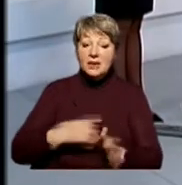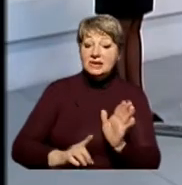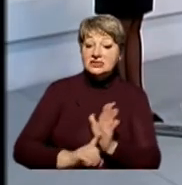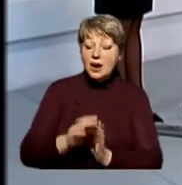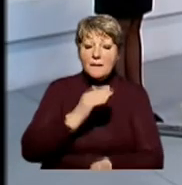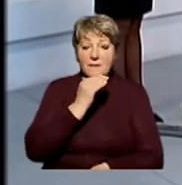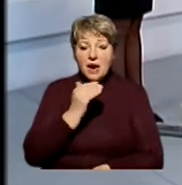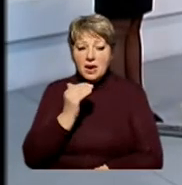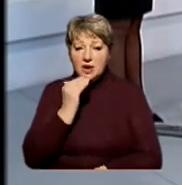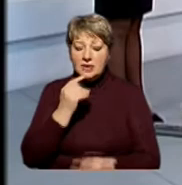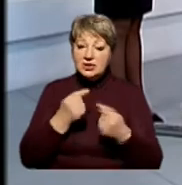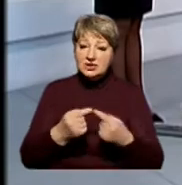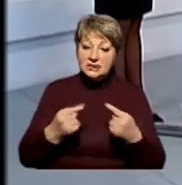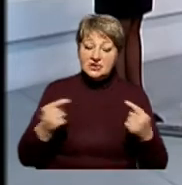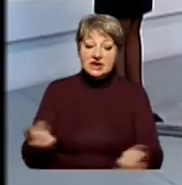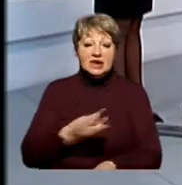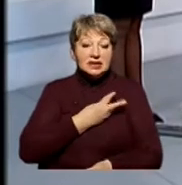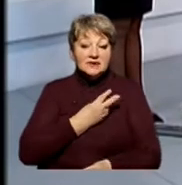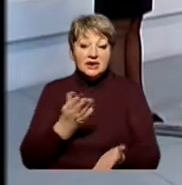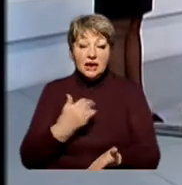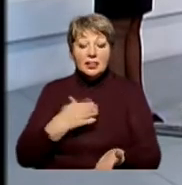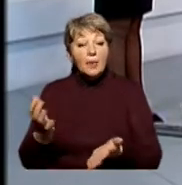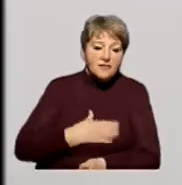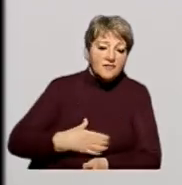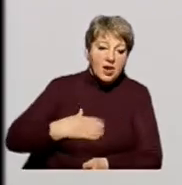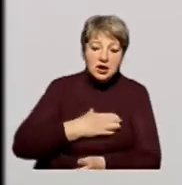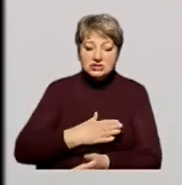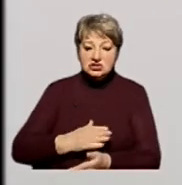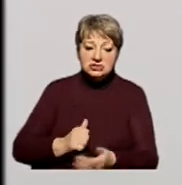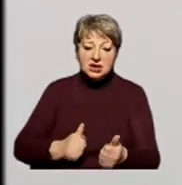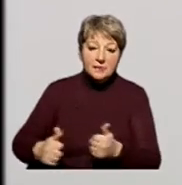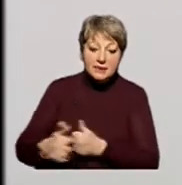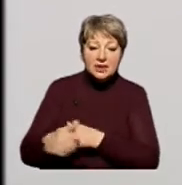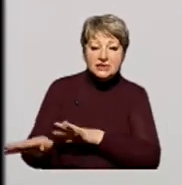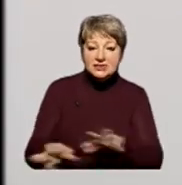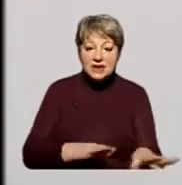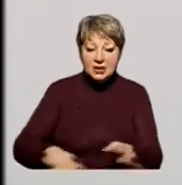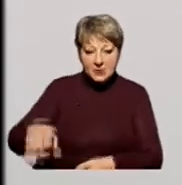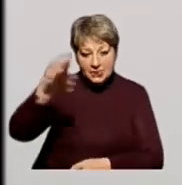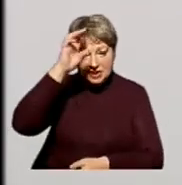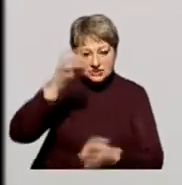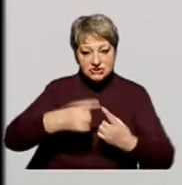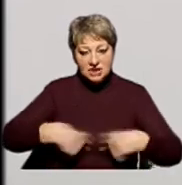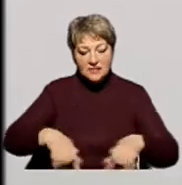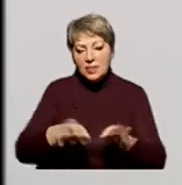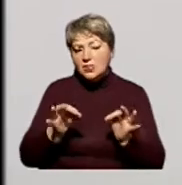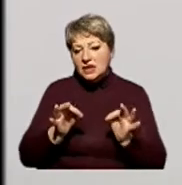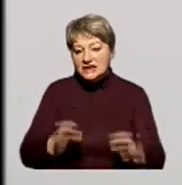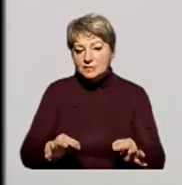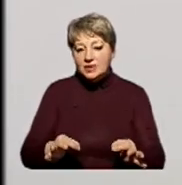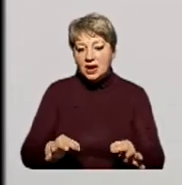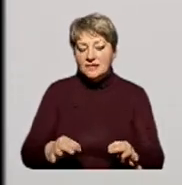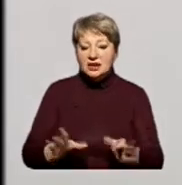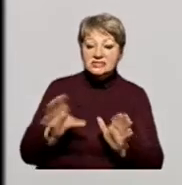що питання подолання корупції є однім із важливих пріоритетів діяльності держави. Але, насправді, без